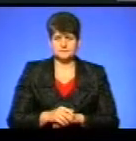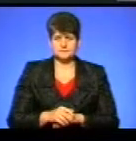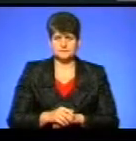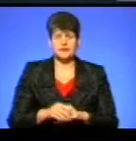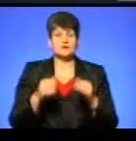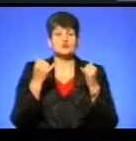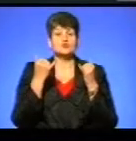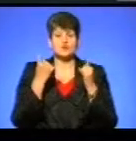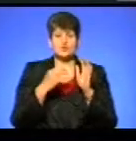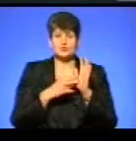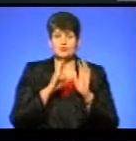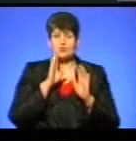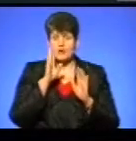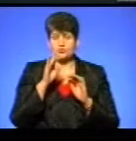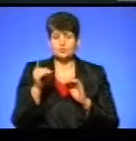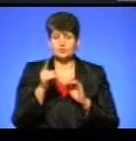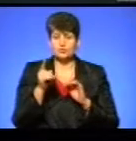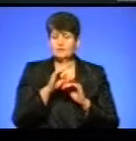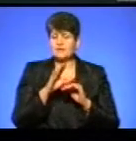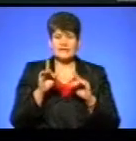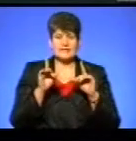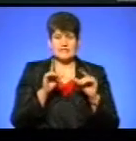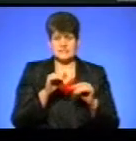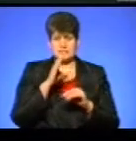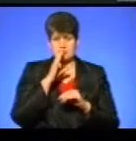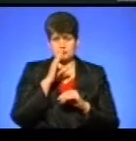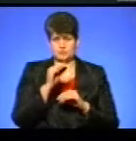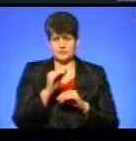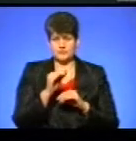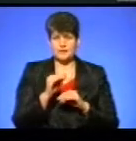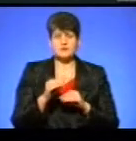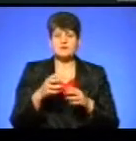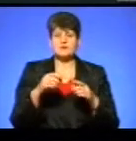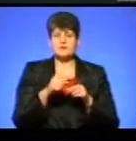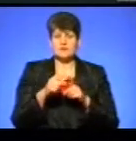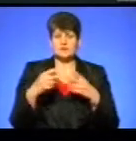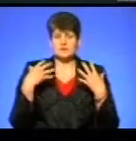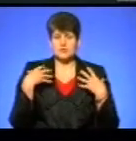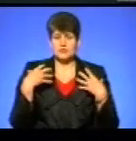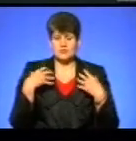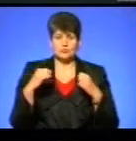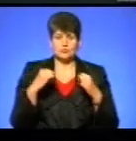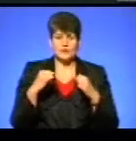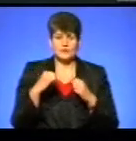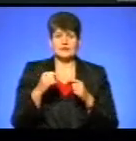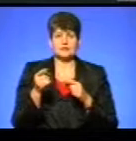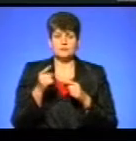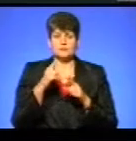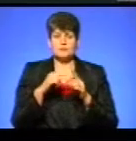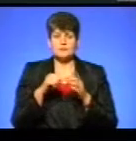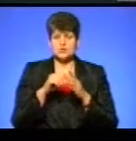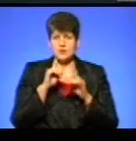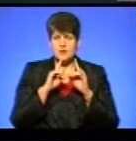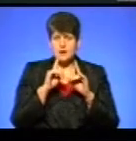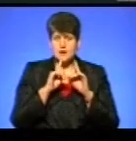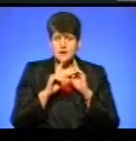Сьогодні з сьомої ранку у Тернополі не їздять маршрутні таксі. За словами начальника управління транспорту Тернопільської міськради Ігоря Мединського,